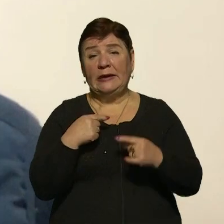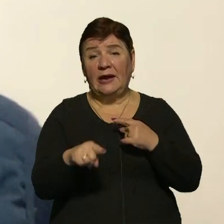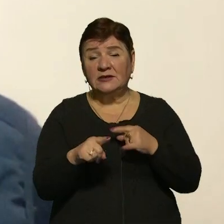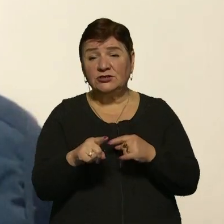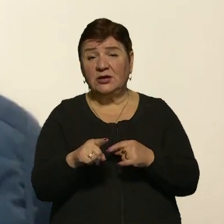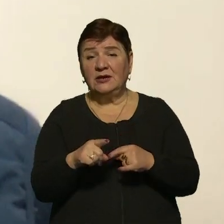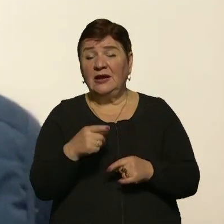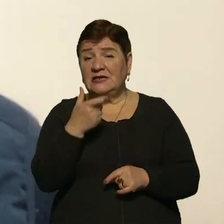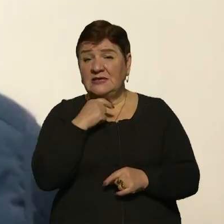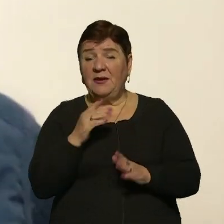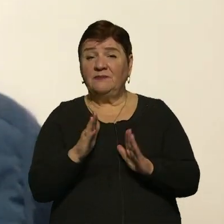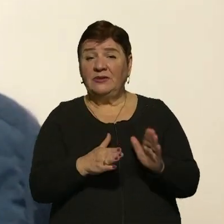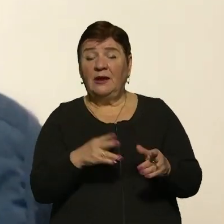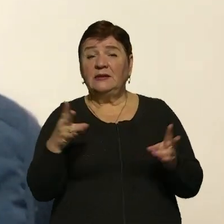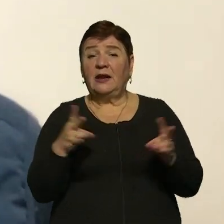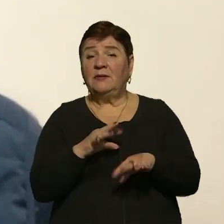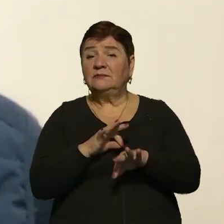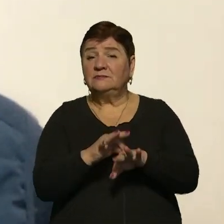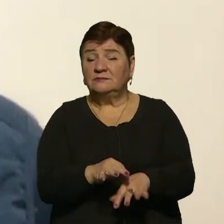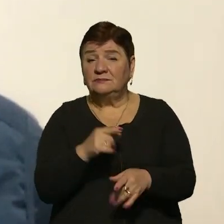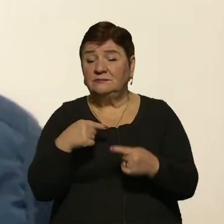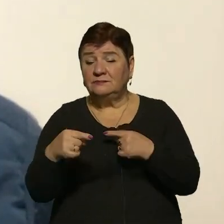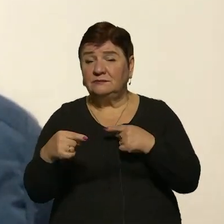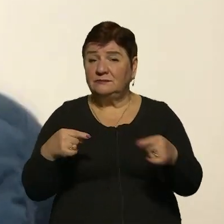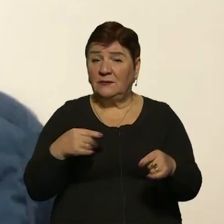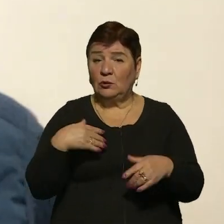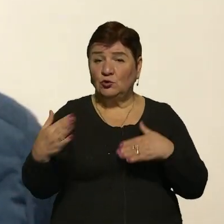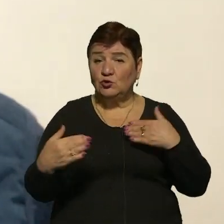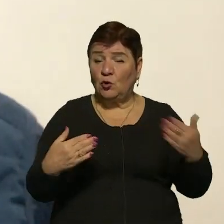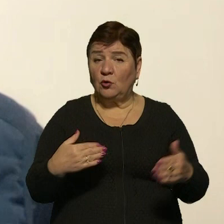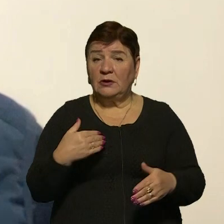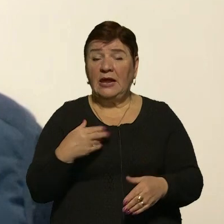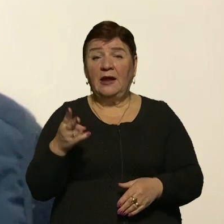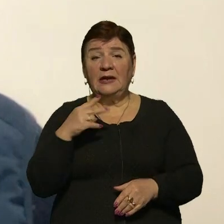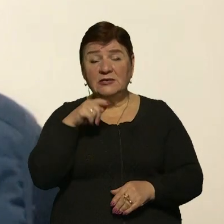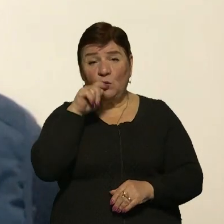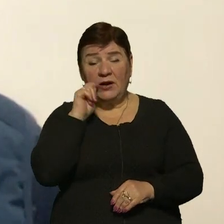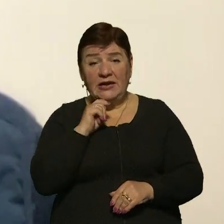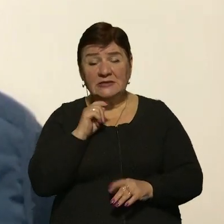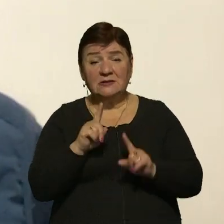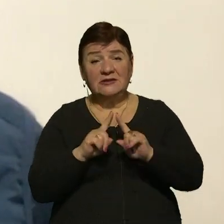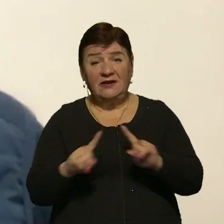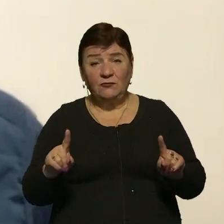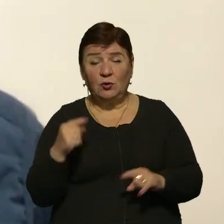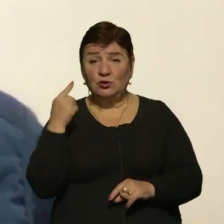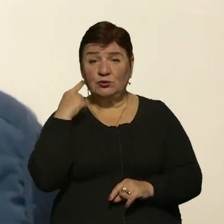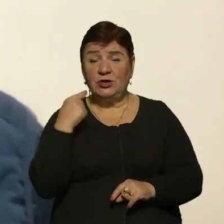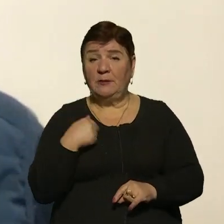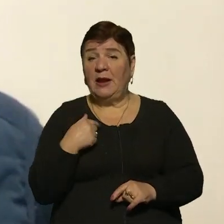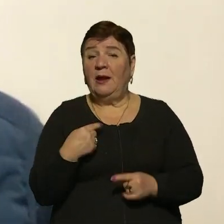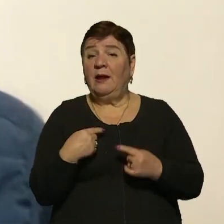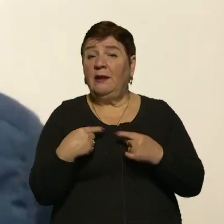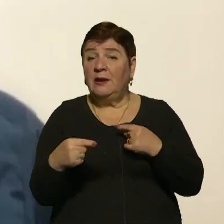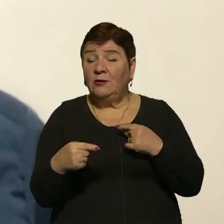себе ведіть, треба інакше вести курс в ту чи іншу сторону. Для нас це інколи українців дивно звучить, тому що ми інколи